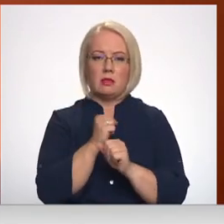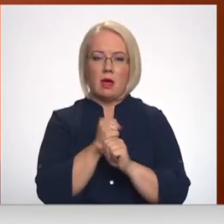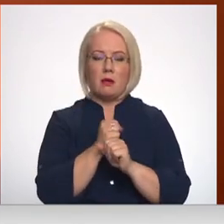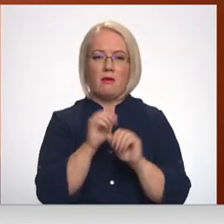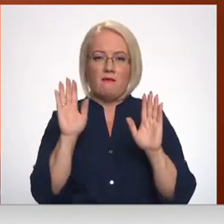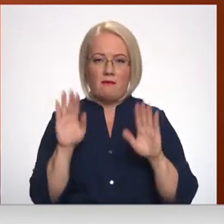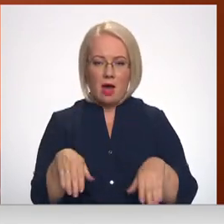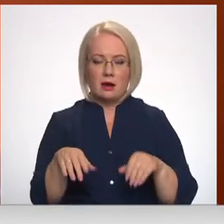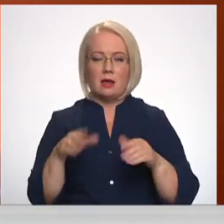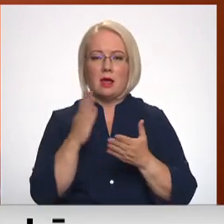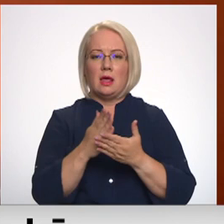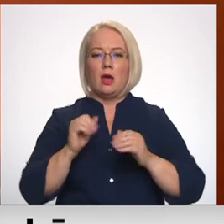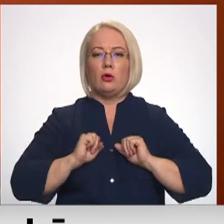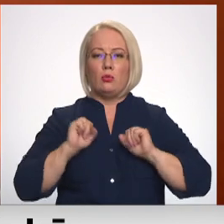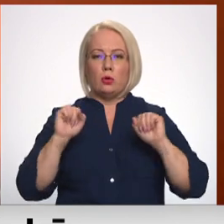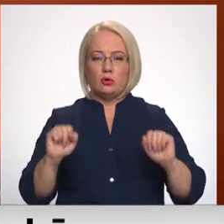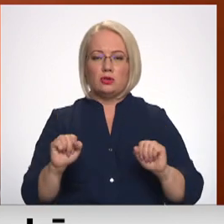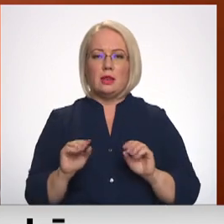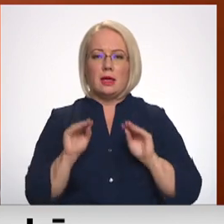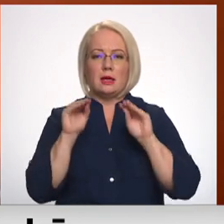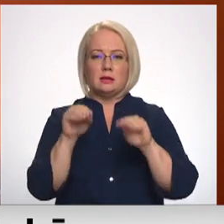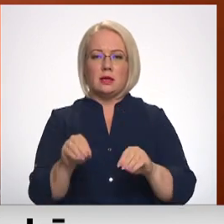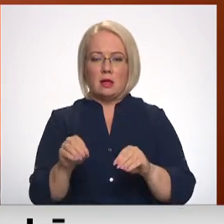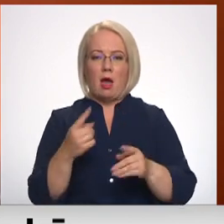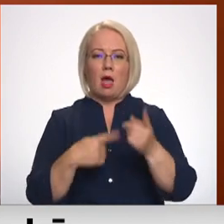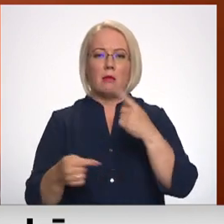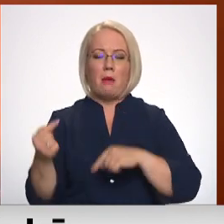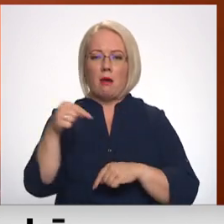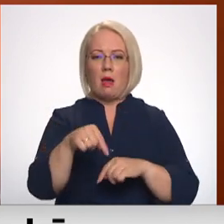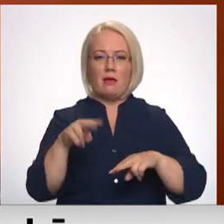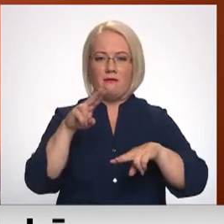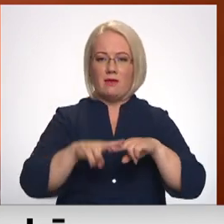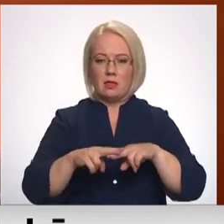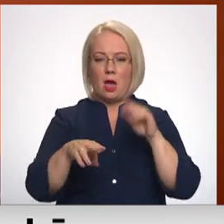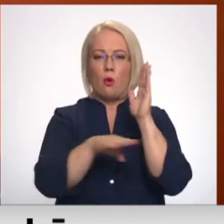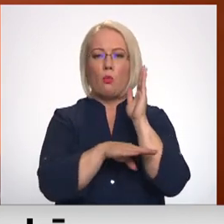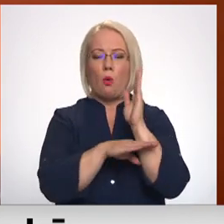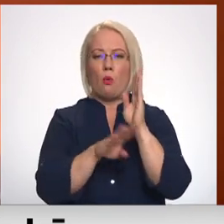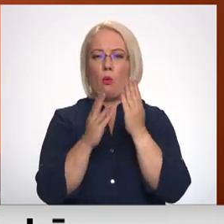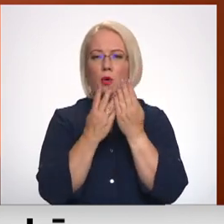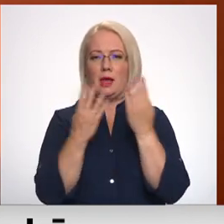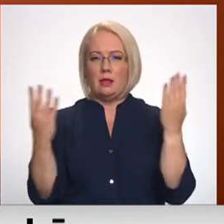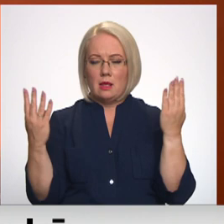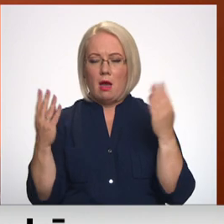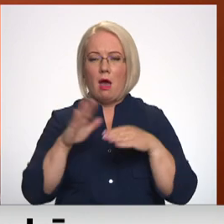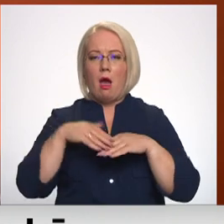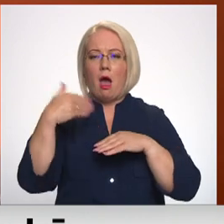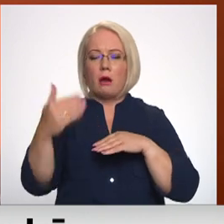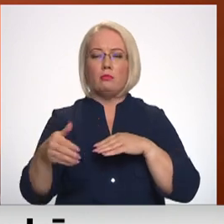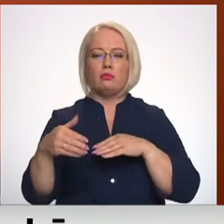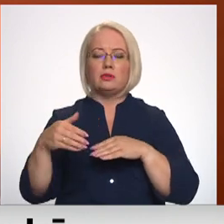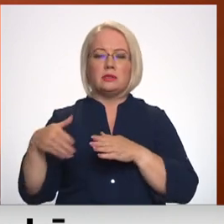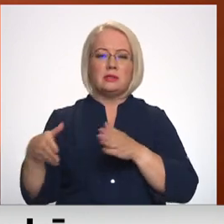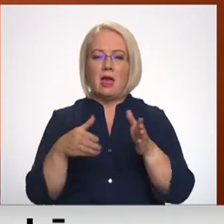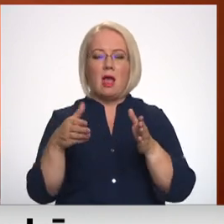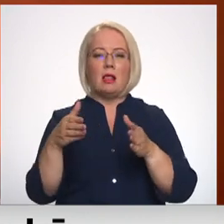veikt, ja tiek nodrošināts, ka tiek iestādīta atpakaļ vietā koku rinda, ārpus ceļa nodalījuma joslas